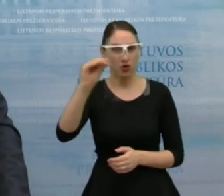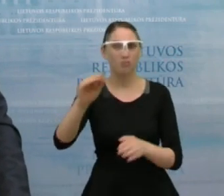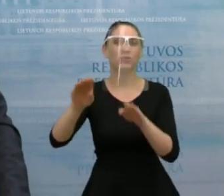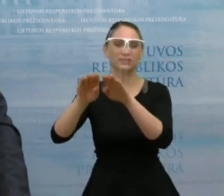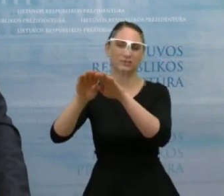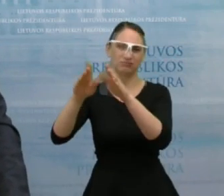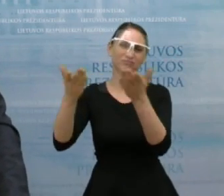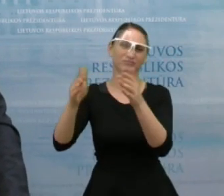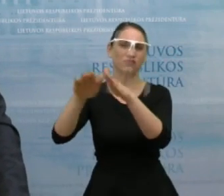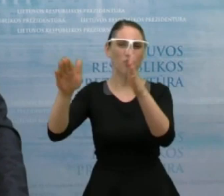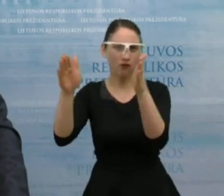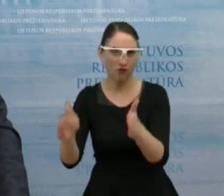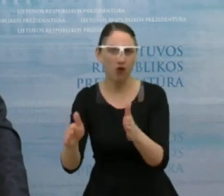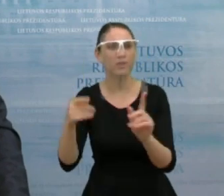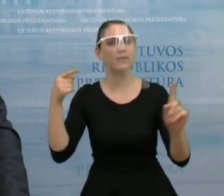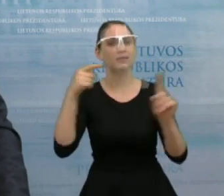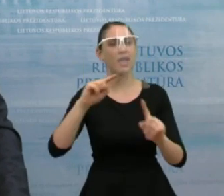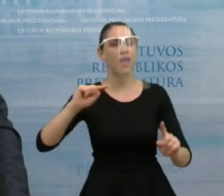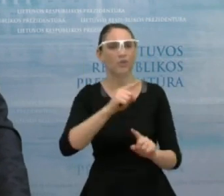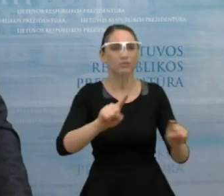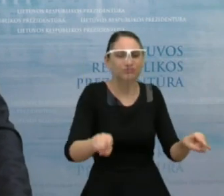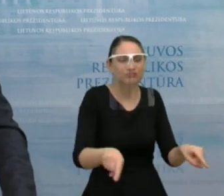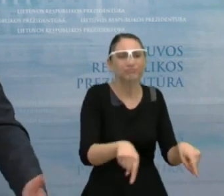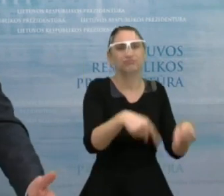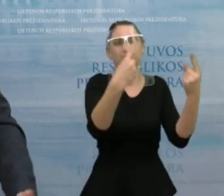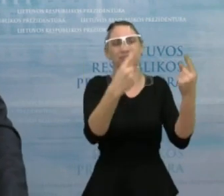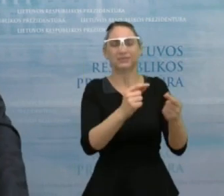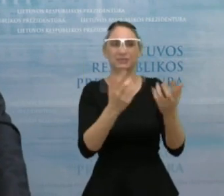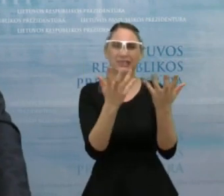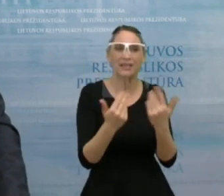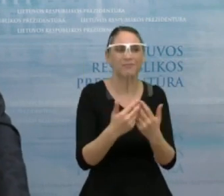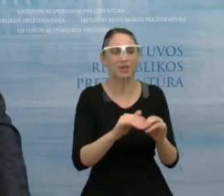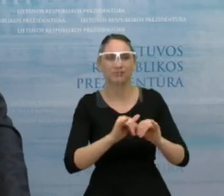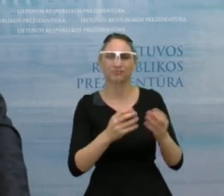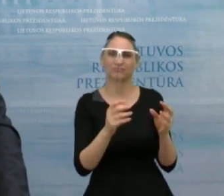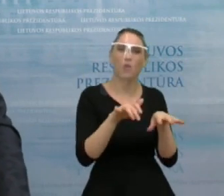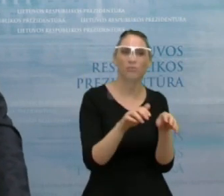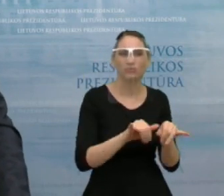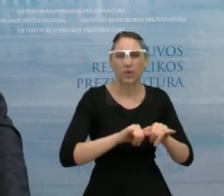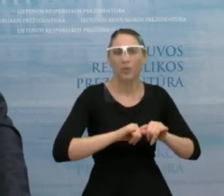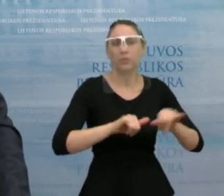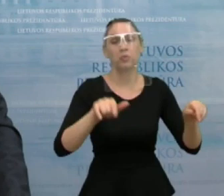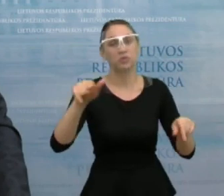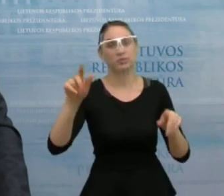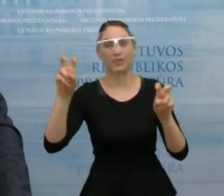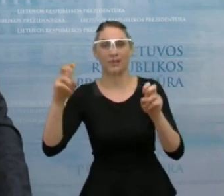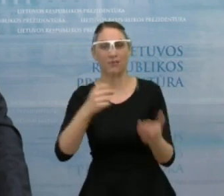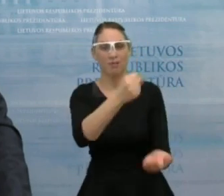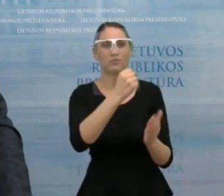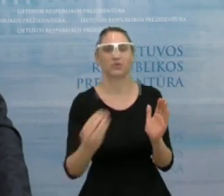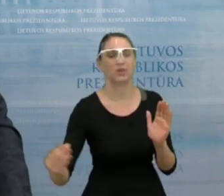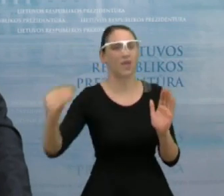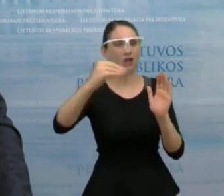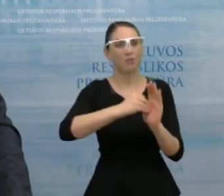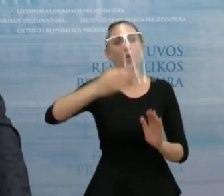nukreipta į ekonomikos transformaciją, į žalinimą, į skaitmeninimą, ši dalis dar nėra įdraukta ir be abejo jinai